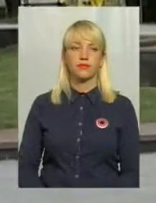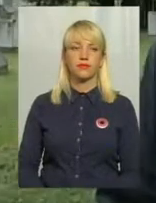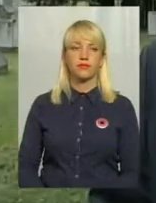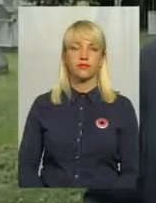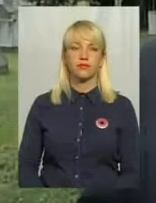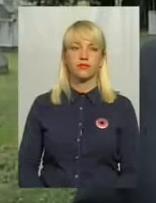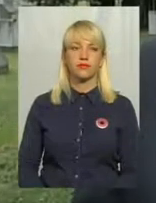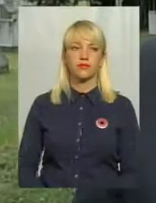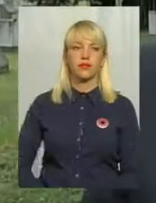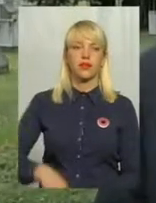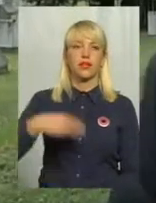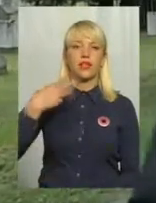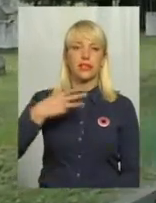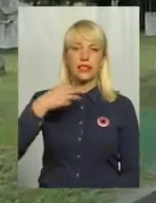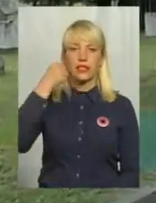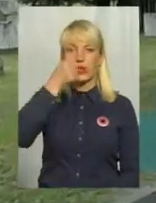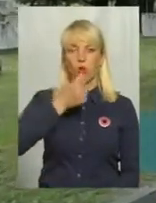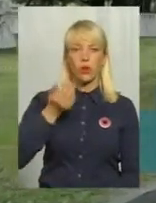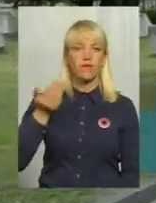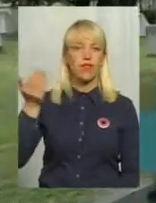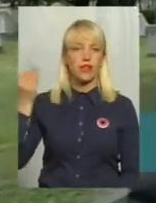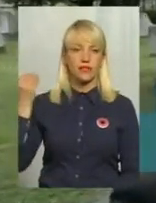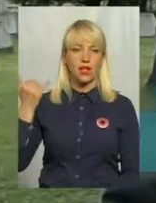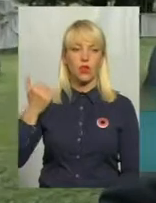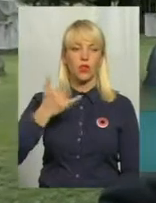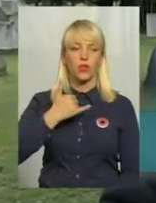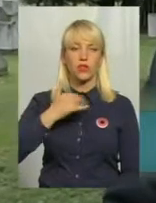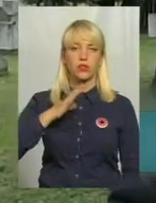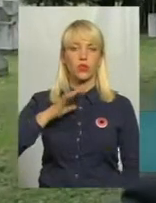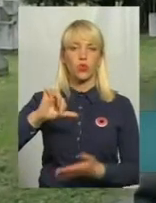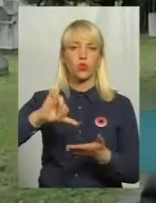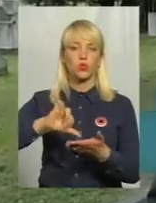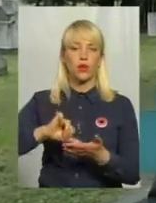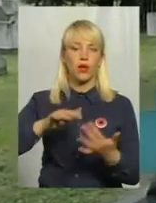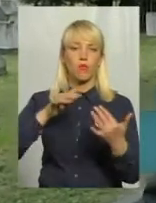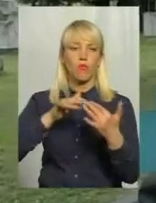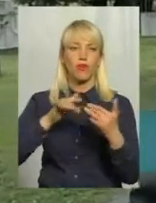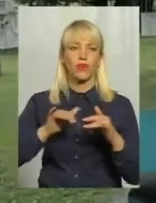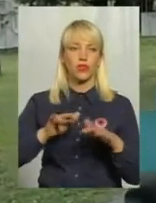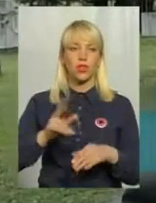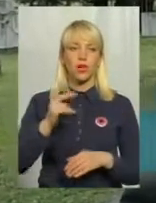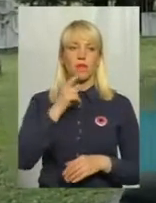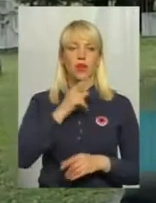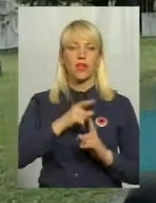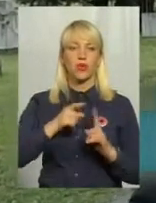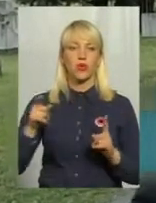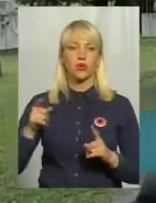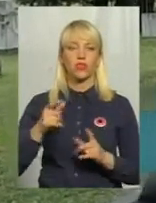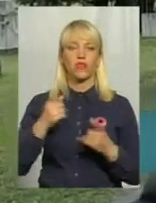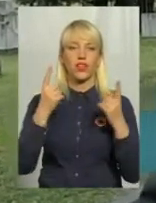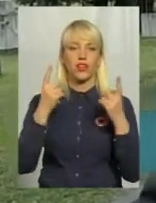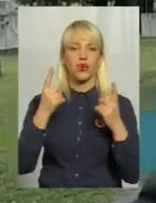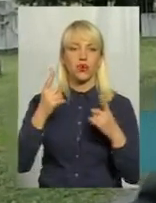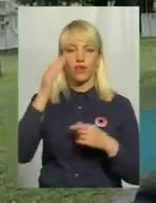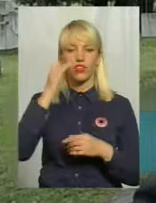30 років тому у нас були учасниками бойових дій періоду Великої вітчизняної війни 60